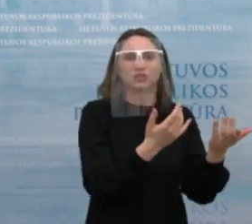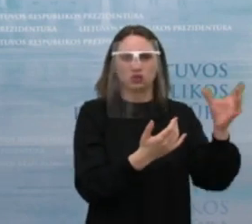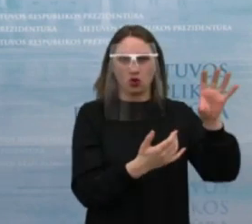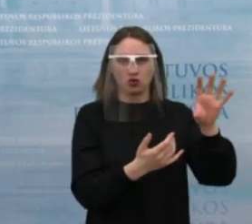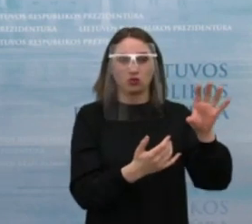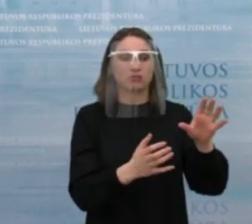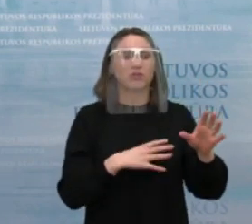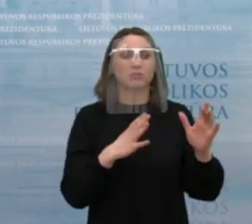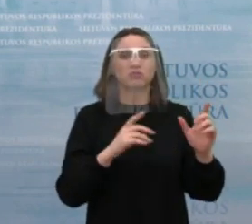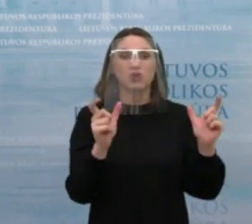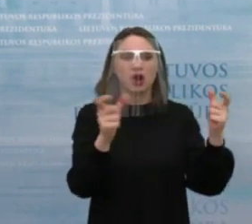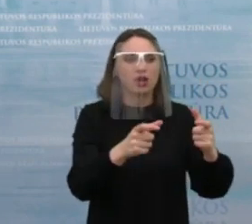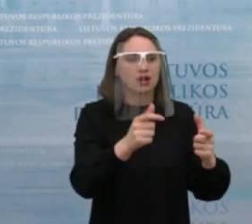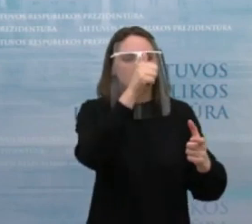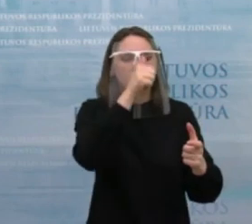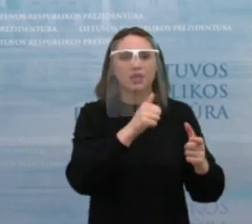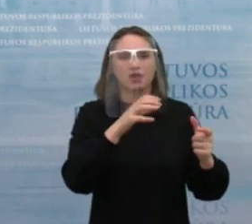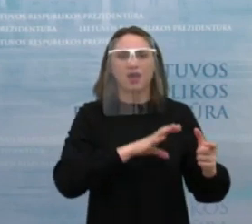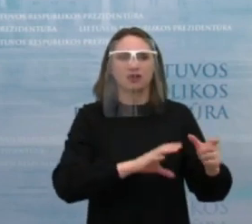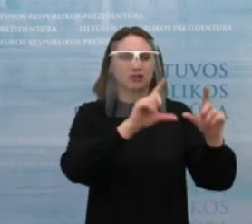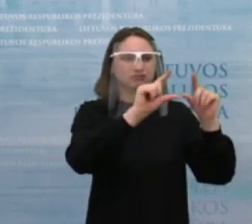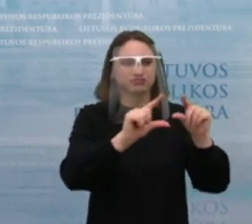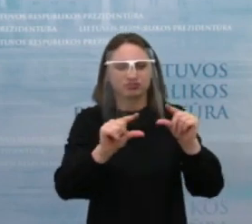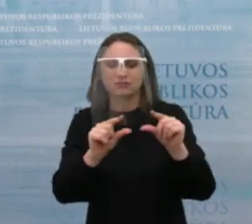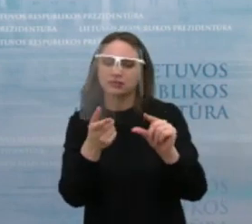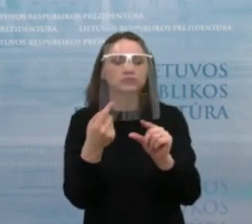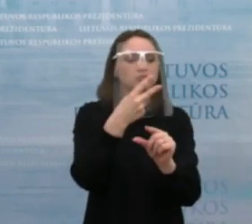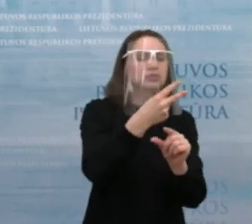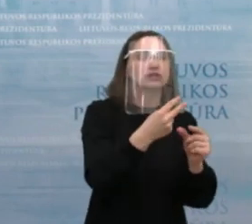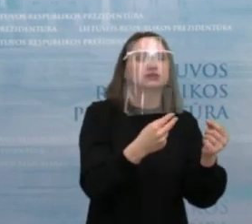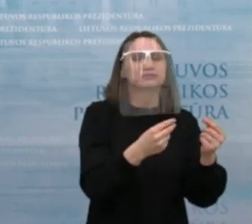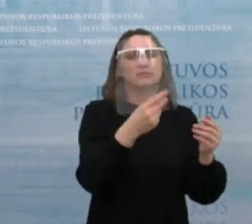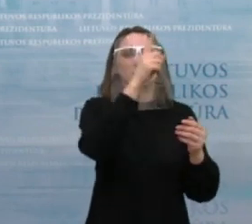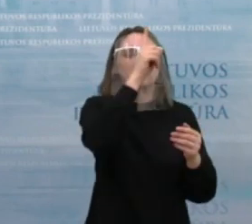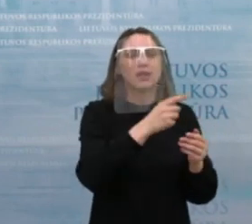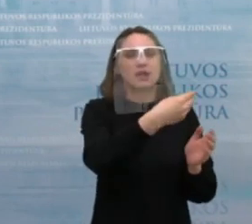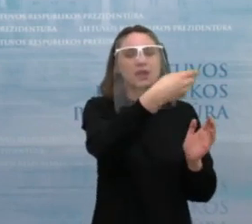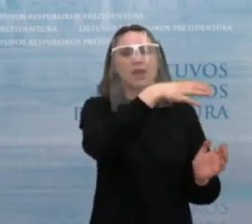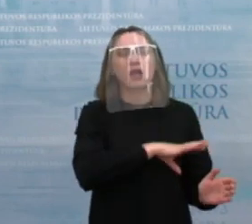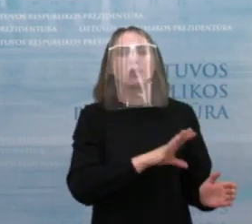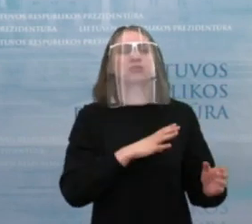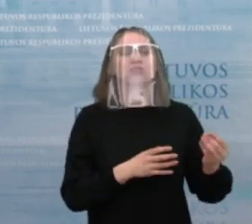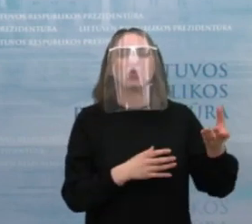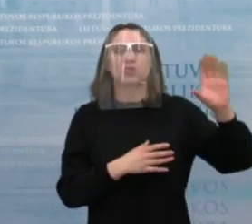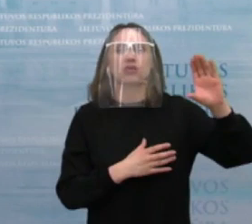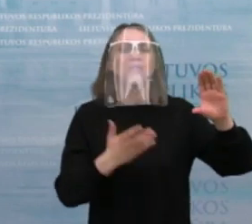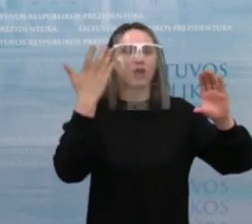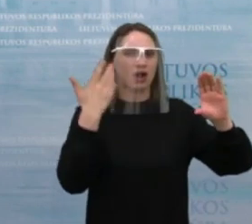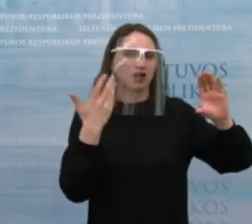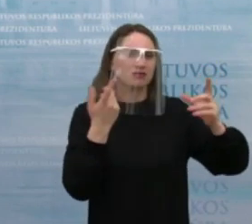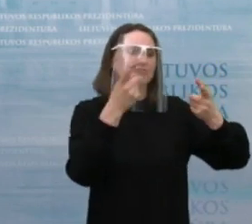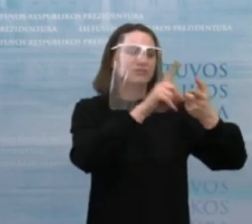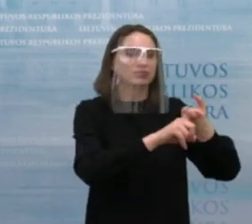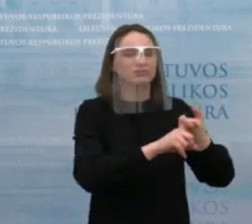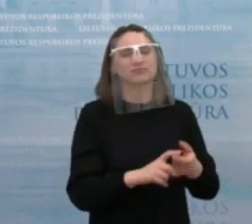iki pandemijos. Ir tada motynystės išmokos būtų didesnės negu po pajamų su mažėjimu.